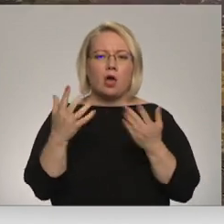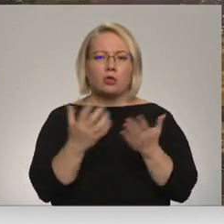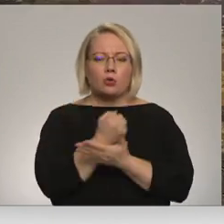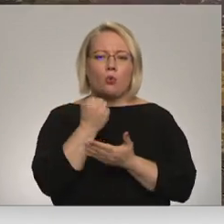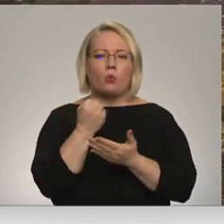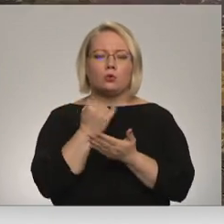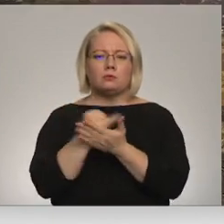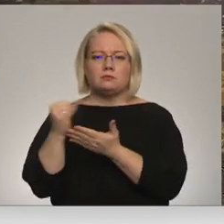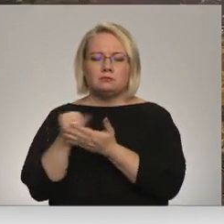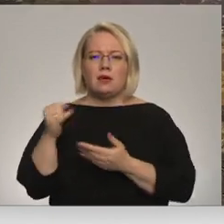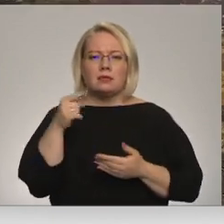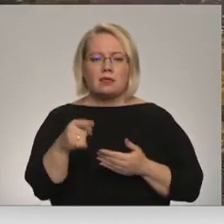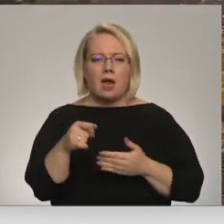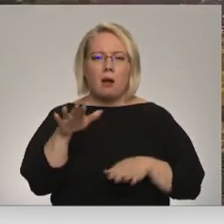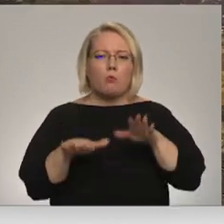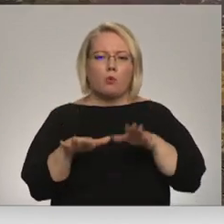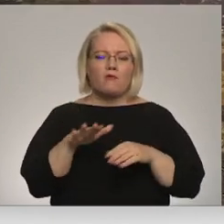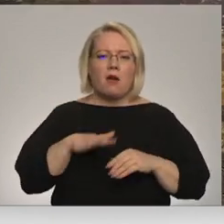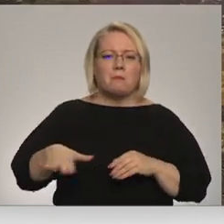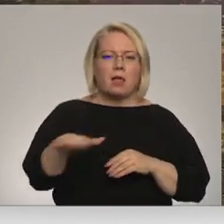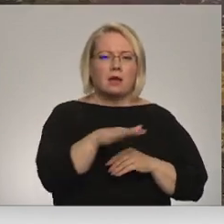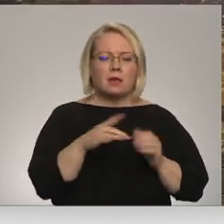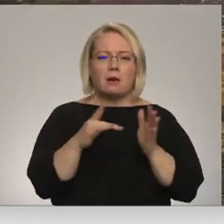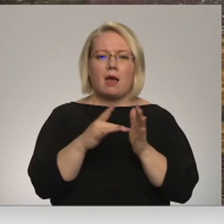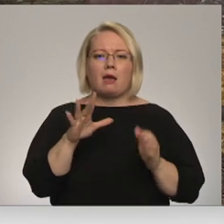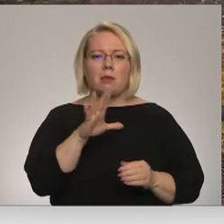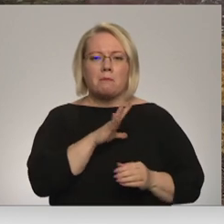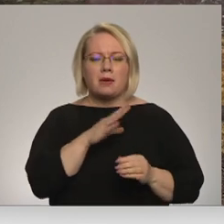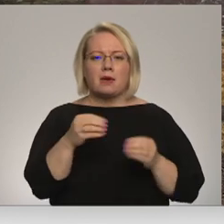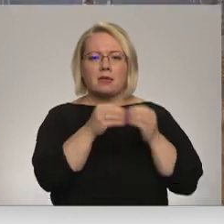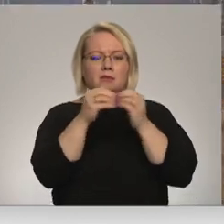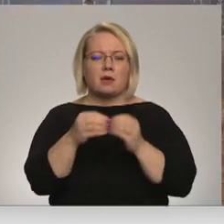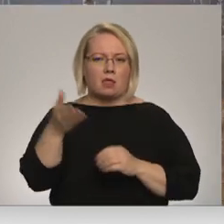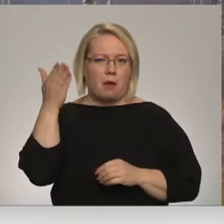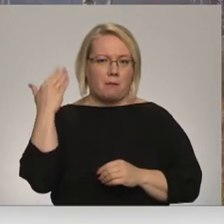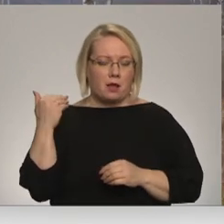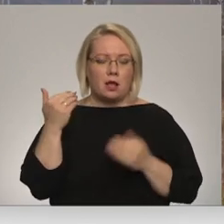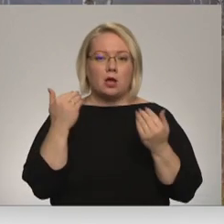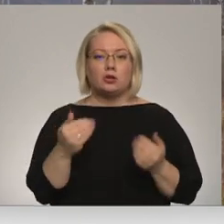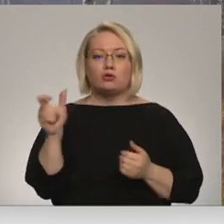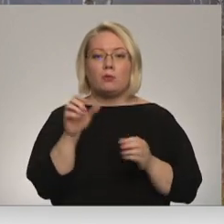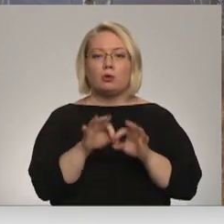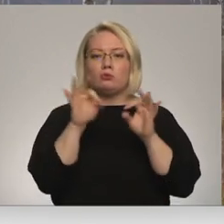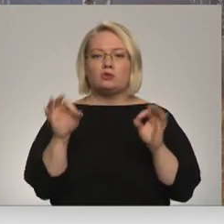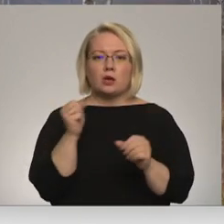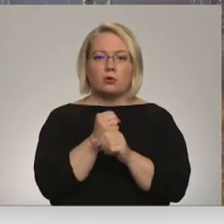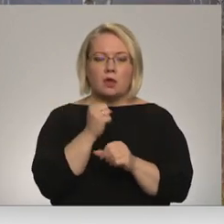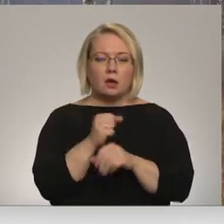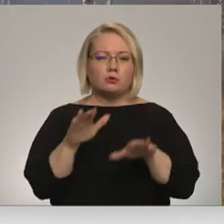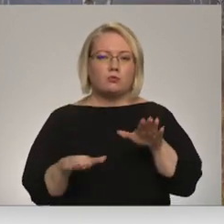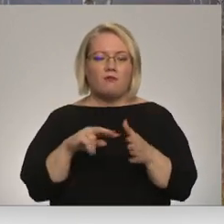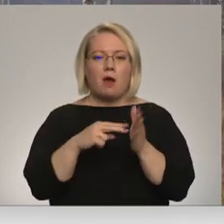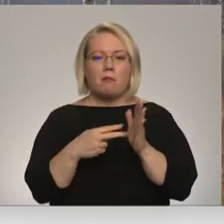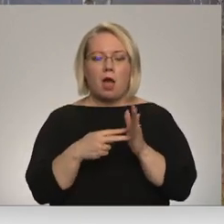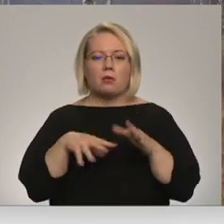tādu šo purvu platību, kāda bija gadu desmitas atpakaļ. Šobrīd uzsāktos darbus, purvā plānots